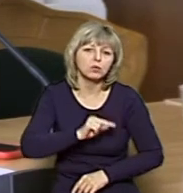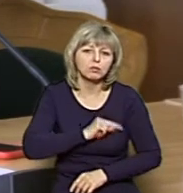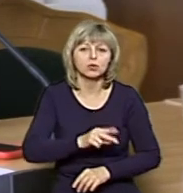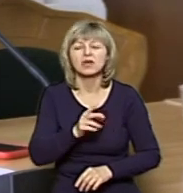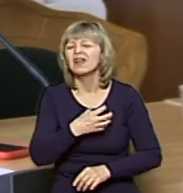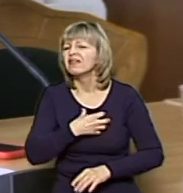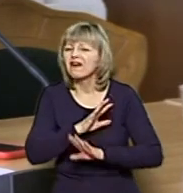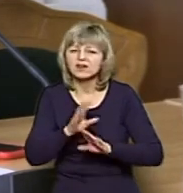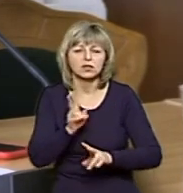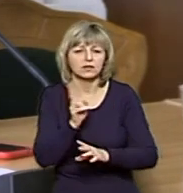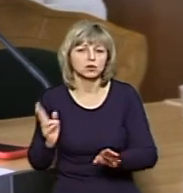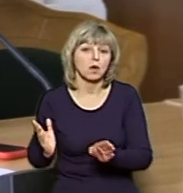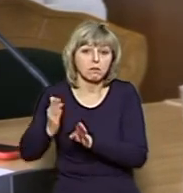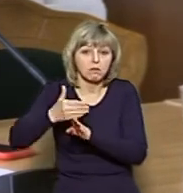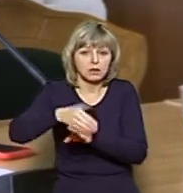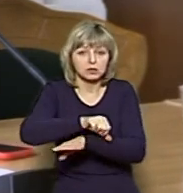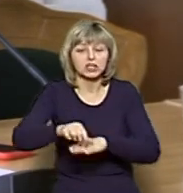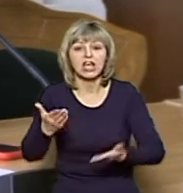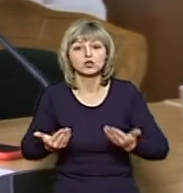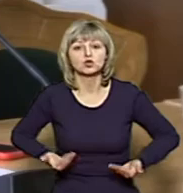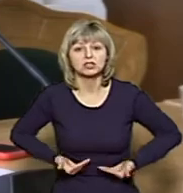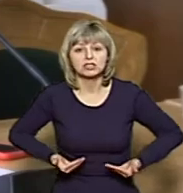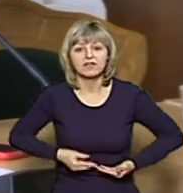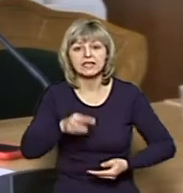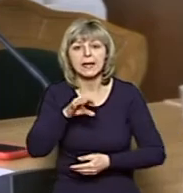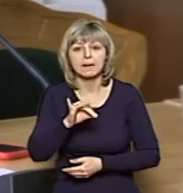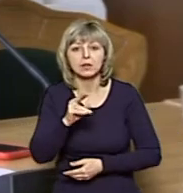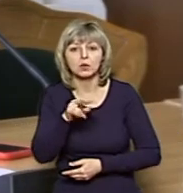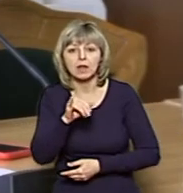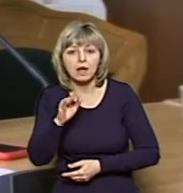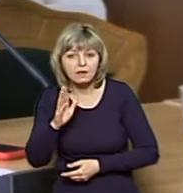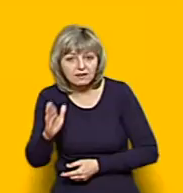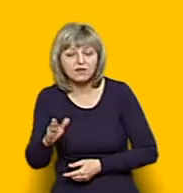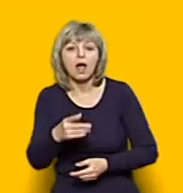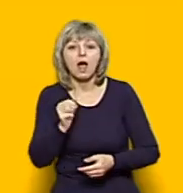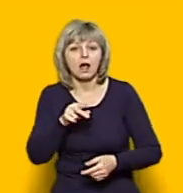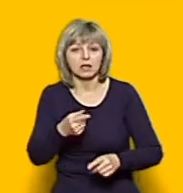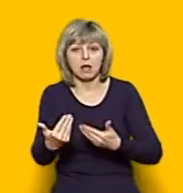неважливо. Якщо ви живете в Миколаїві, але все одно ви будете проходити обсервацію тут.